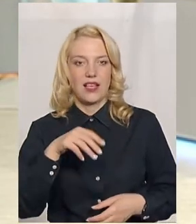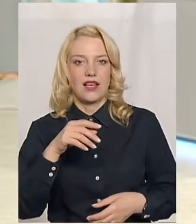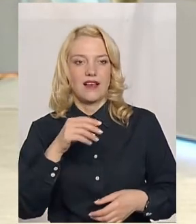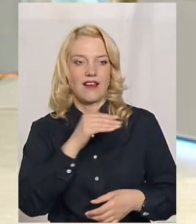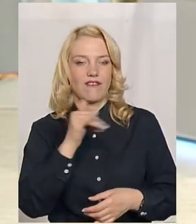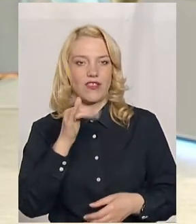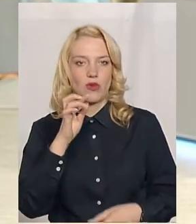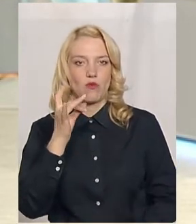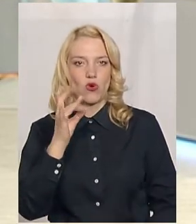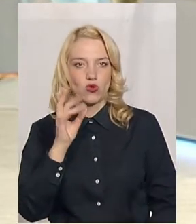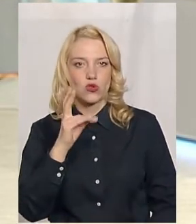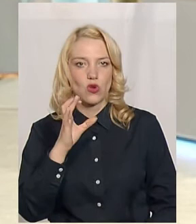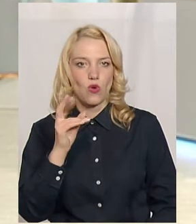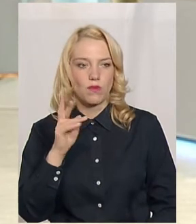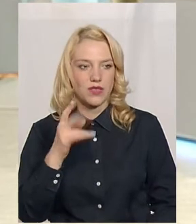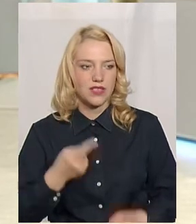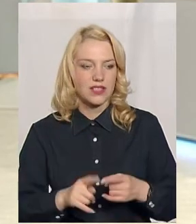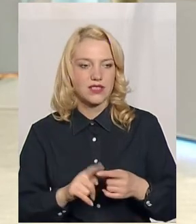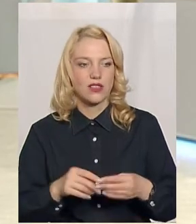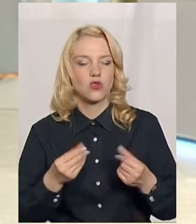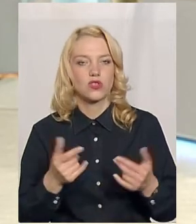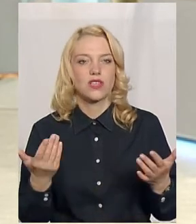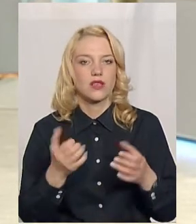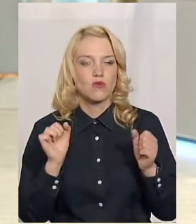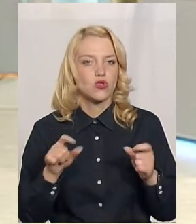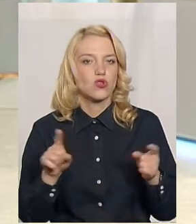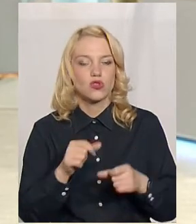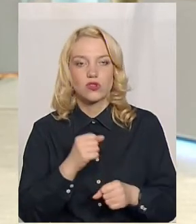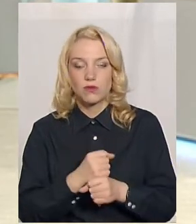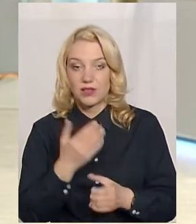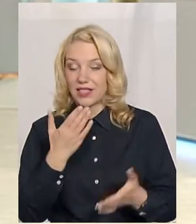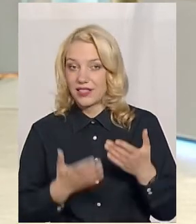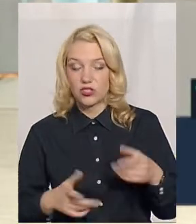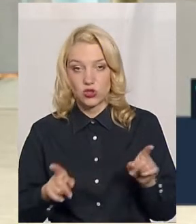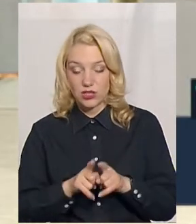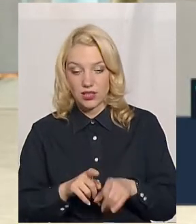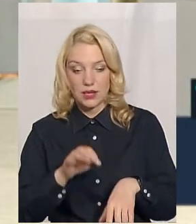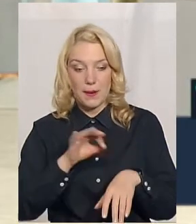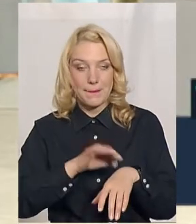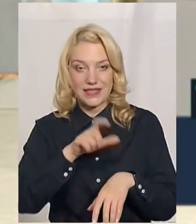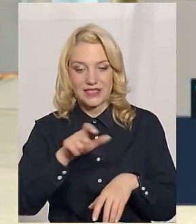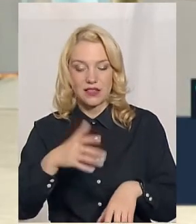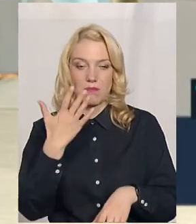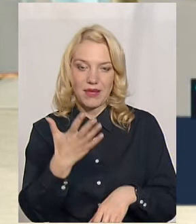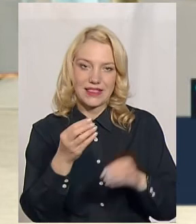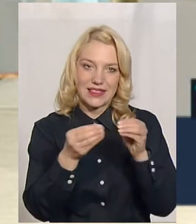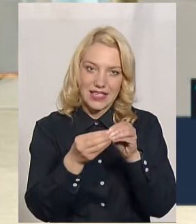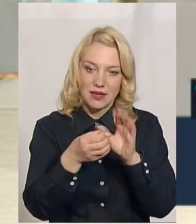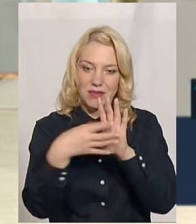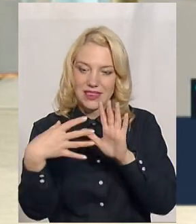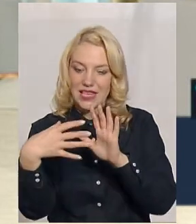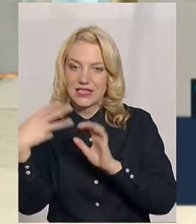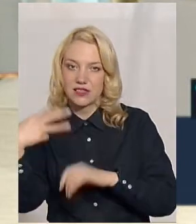Ну, зрозуміло, що це не ті гроші, за які щось можна робити. Якщо таких пацієнтів 5, 10, 15, 20 чи 30,